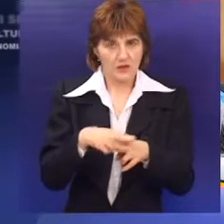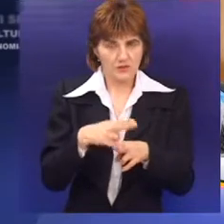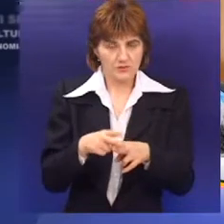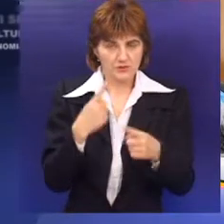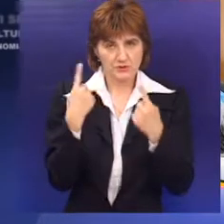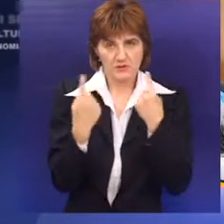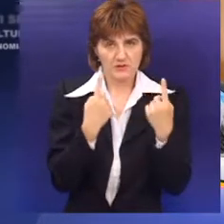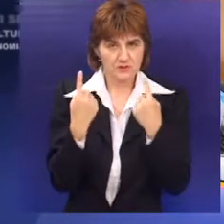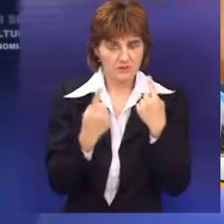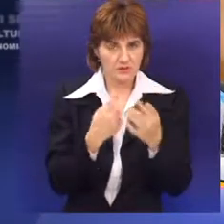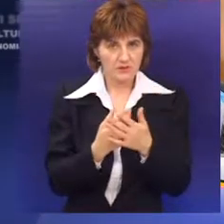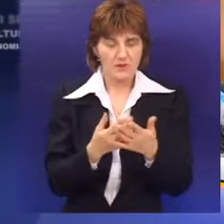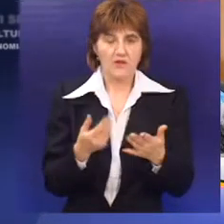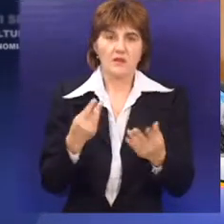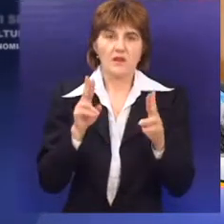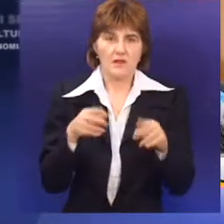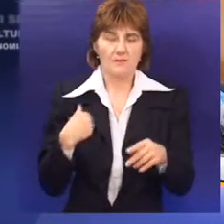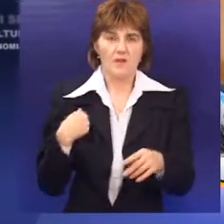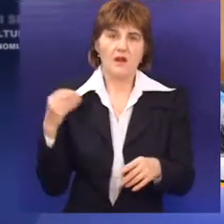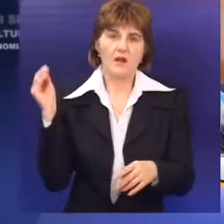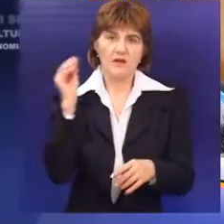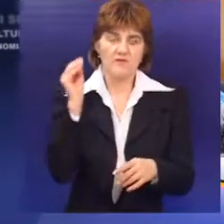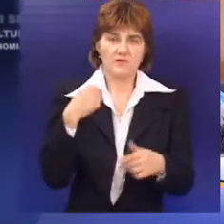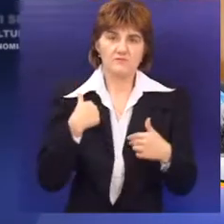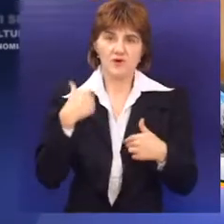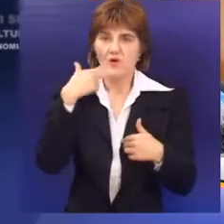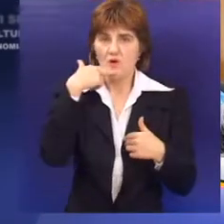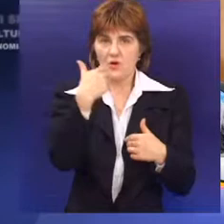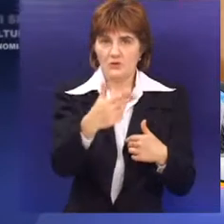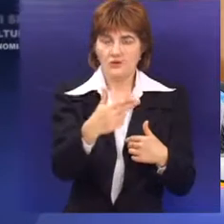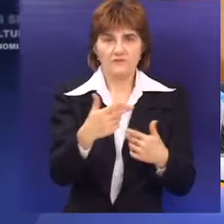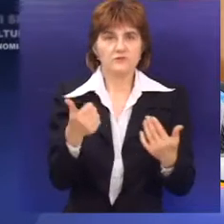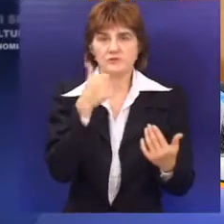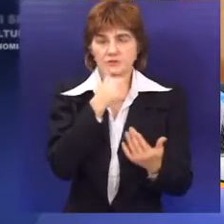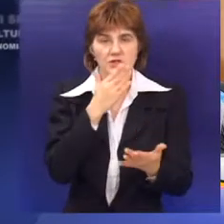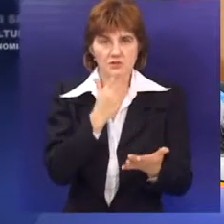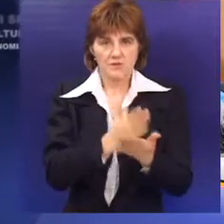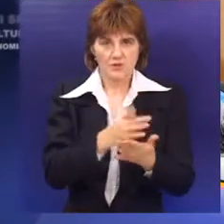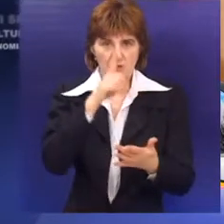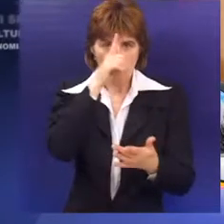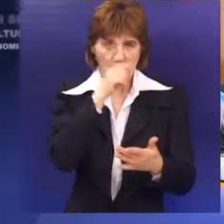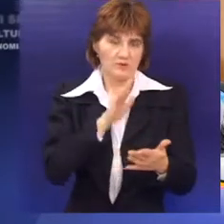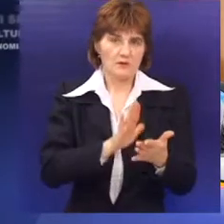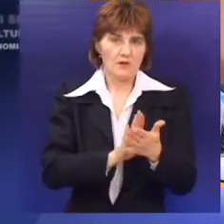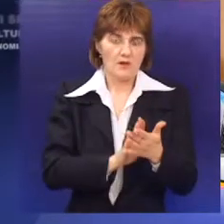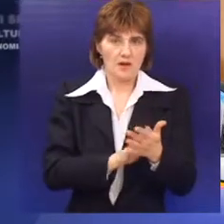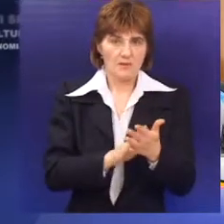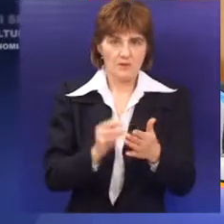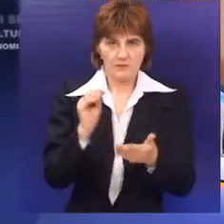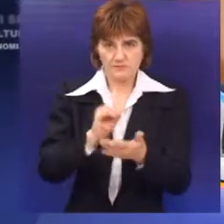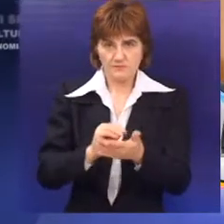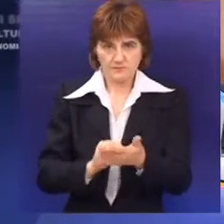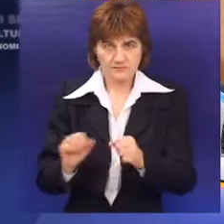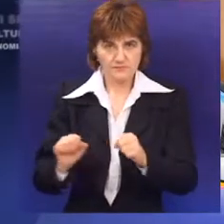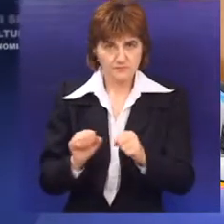imaju informaciju kako mogu rešiti svoj problem. Znači ako direktno lokalna samouprava ne rešava problem, nego